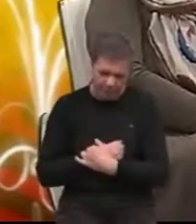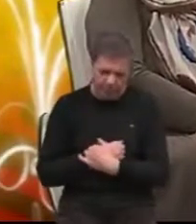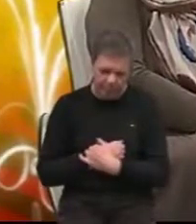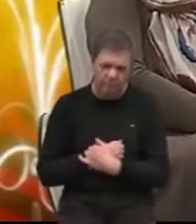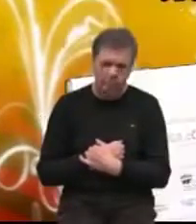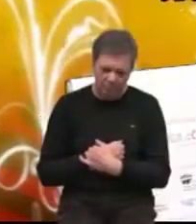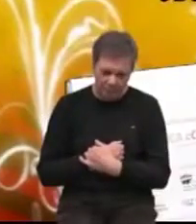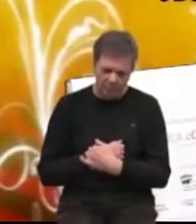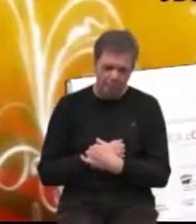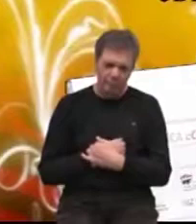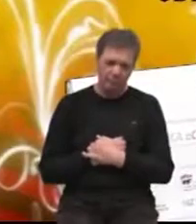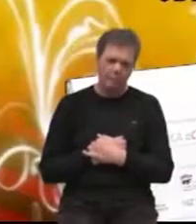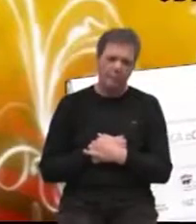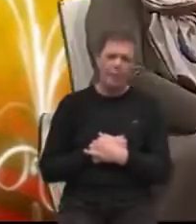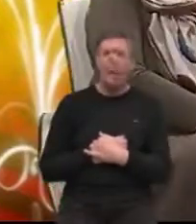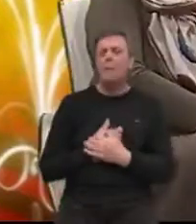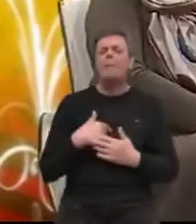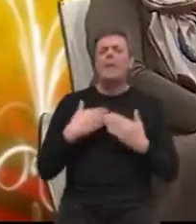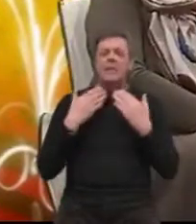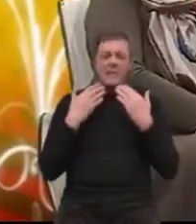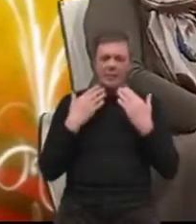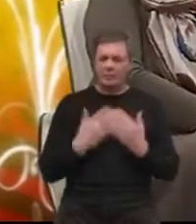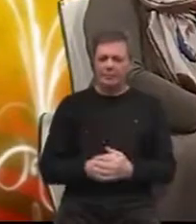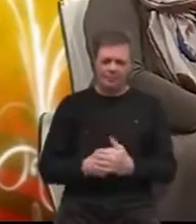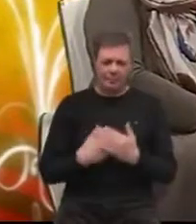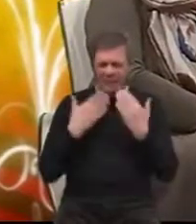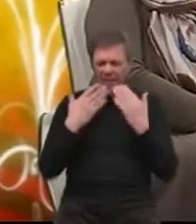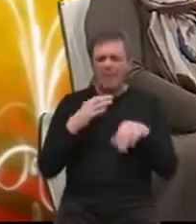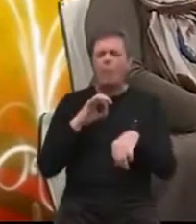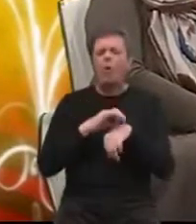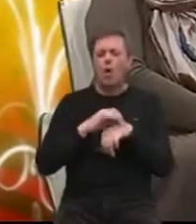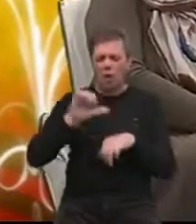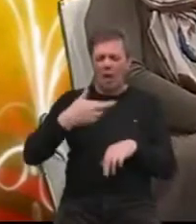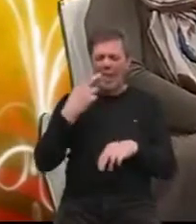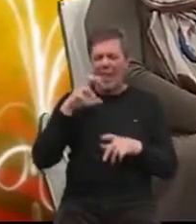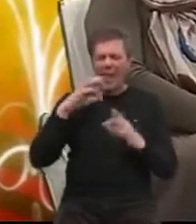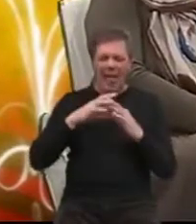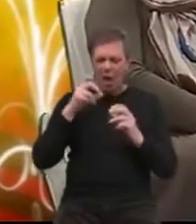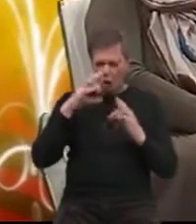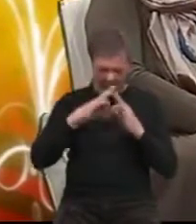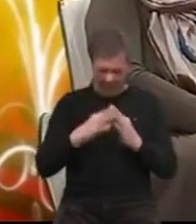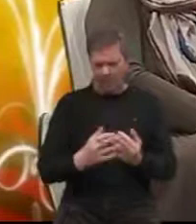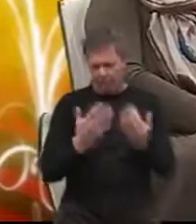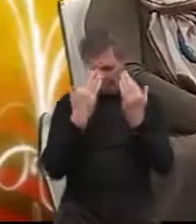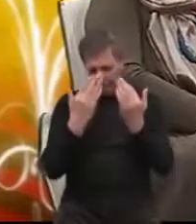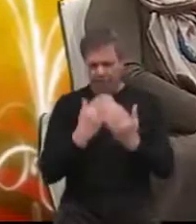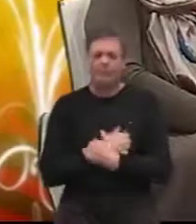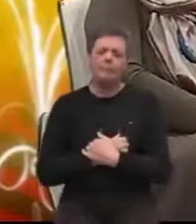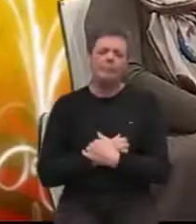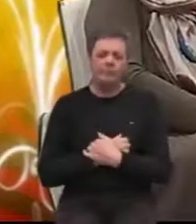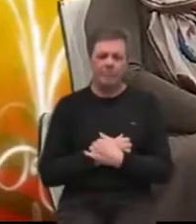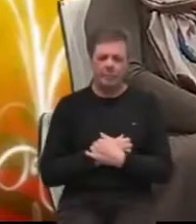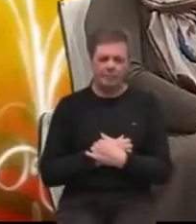i doktoru Jeleću kao ono... Zahvaljujemo se doktoru Jeleću, doktoricu Ivani Porto-Pajić koja